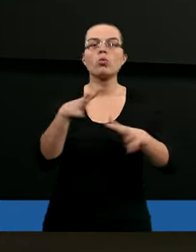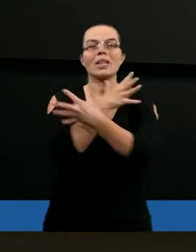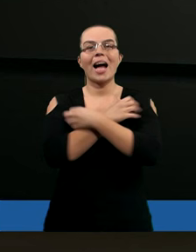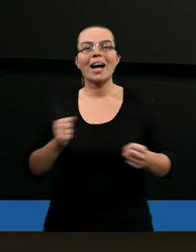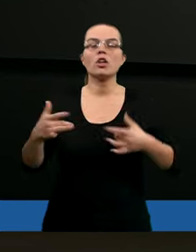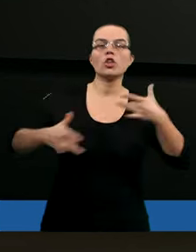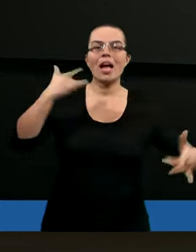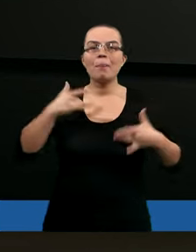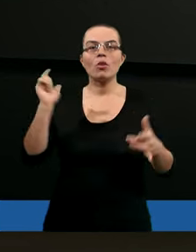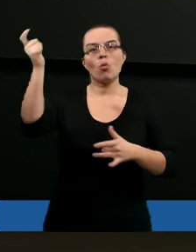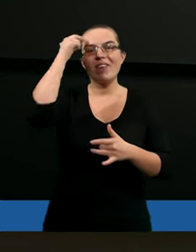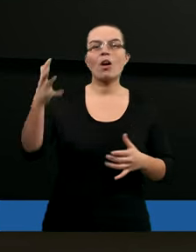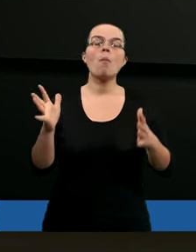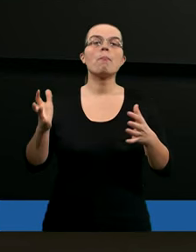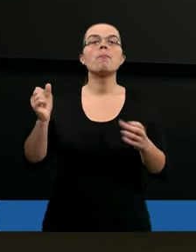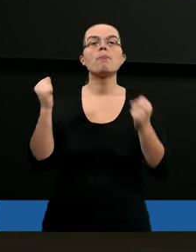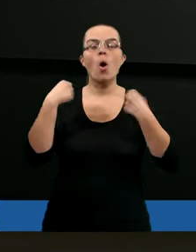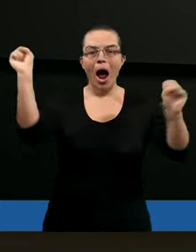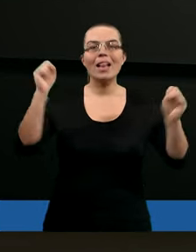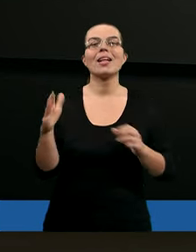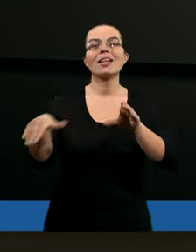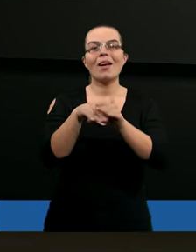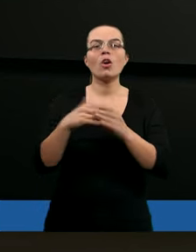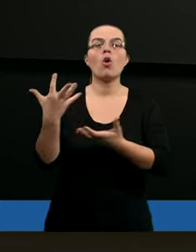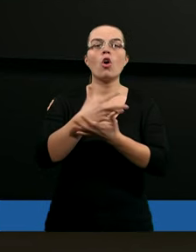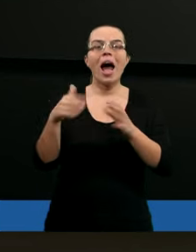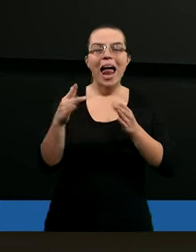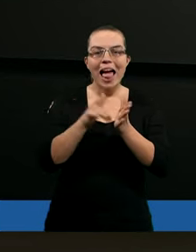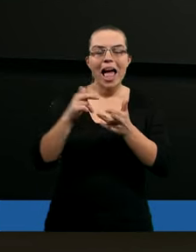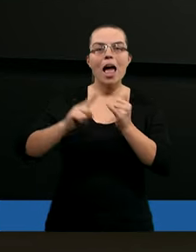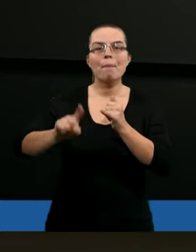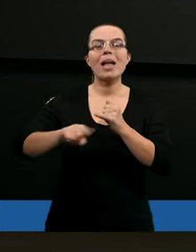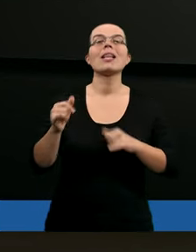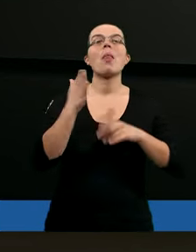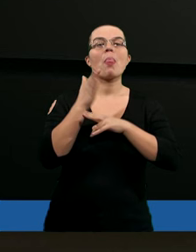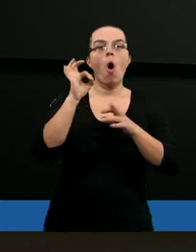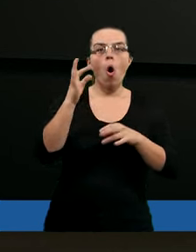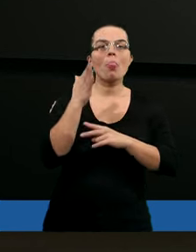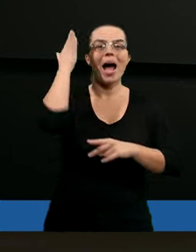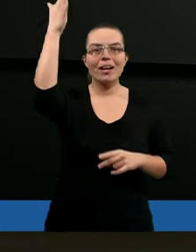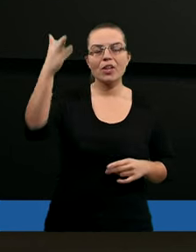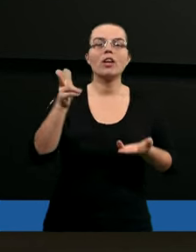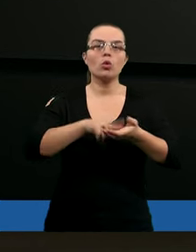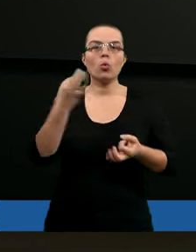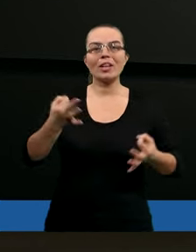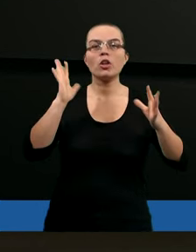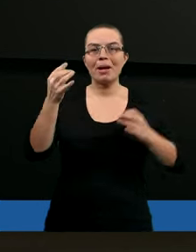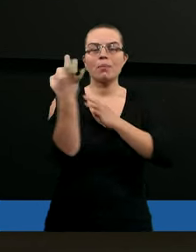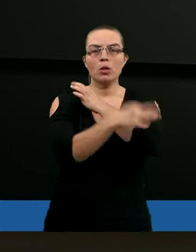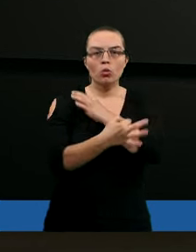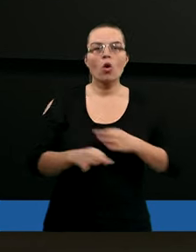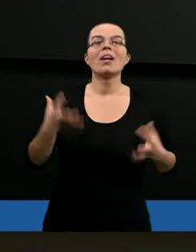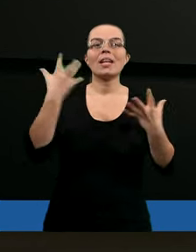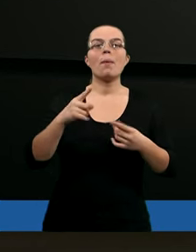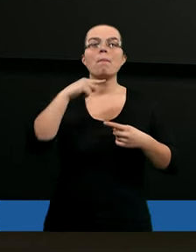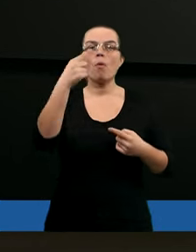cierpienia głównego bohatera, zawiera również takie elementy właśnie nadziei, które będziemy dzisiaj studiować. I niektórzy